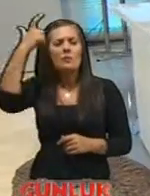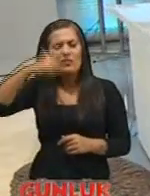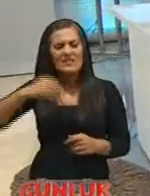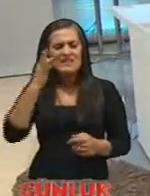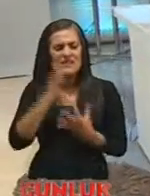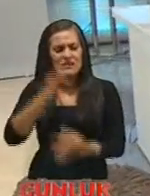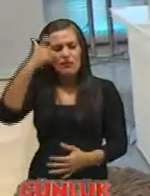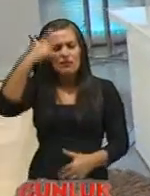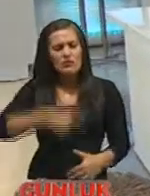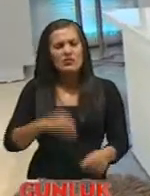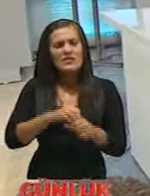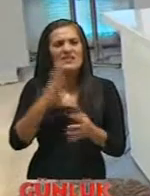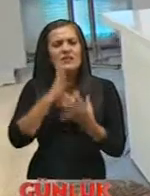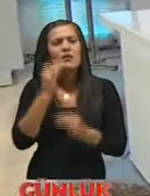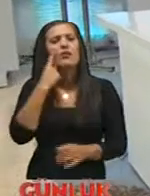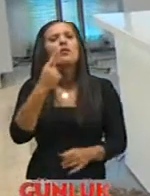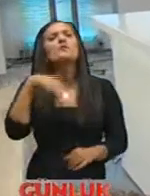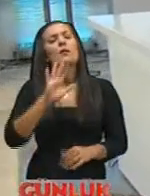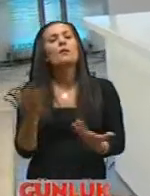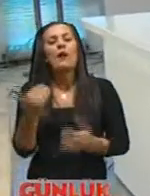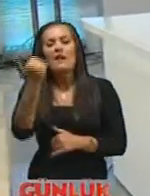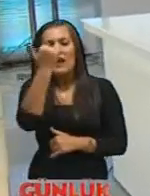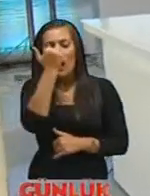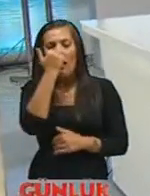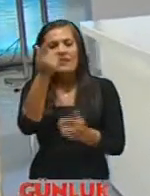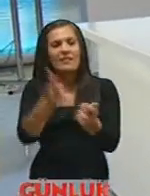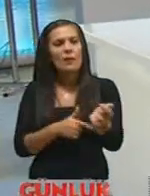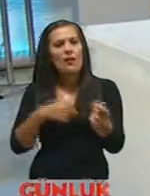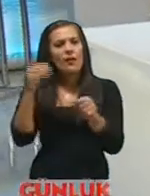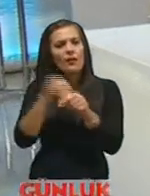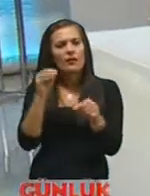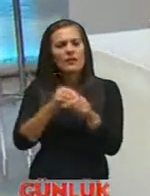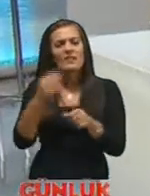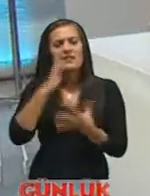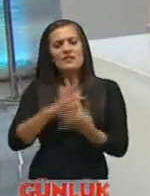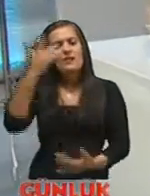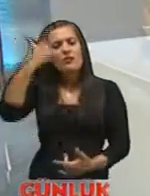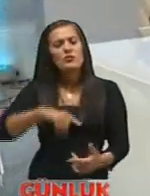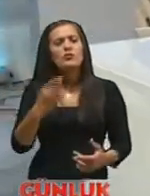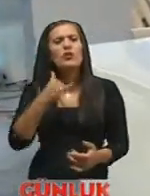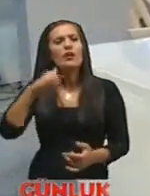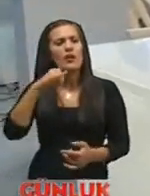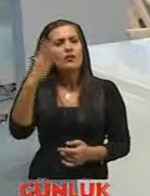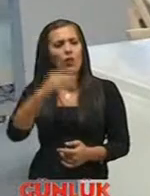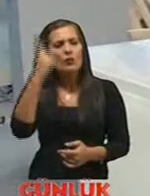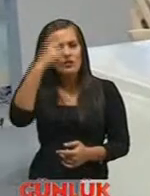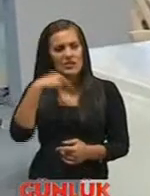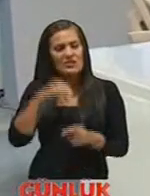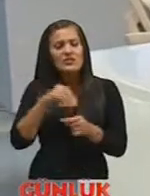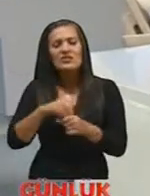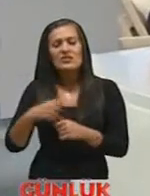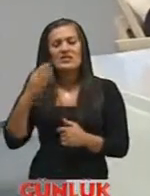insanı göstermeyebilir yani kan damarları insan vücuduna çok yakın olduğu için cilde